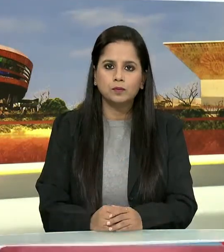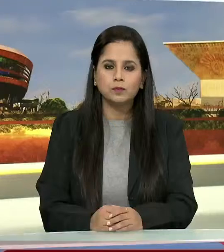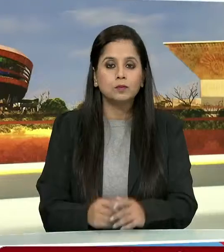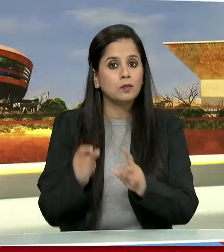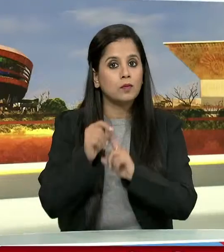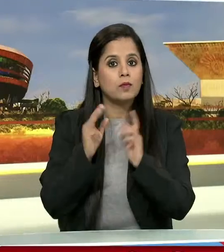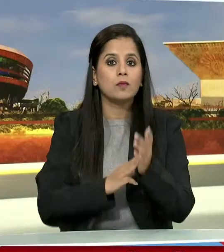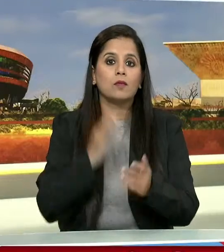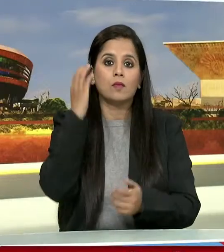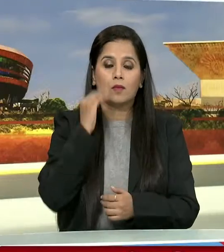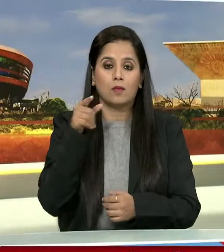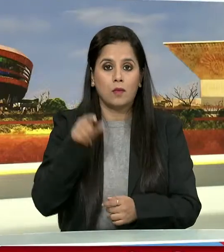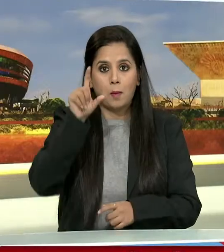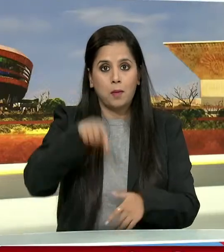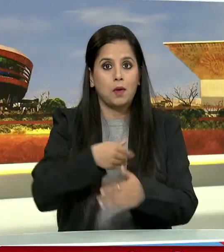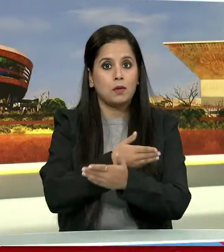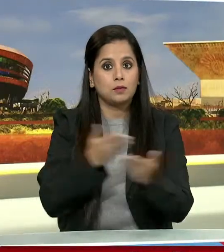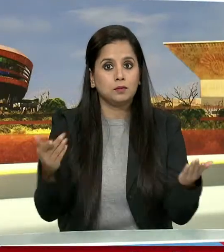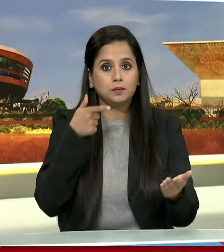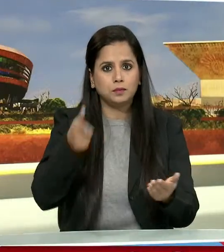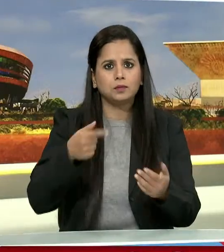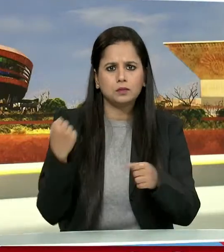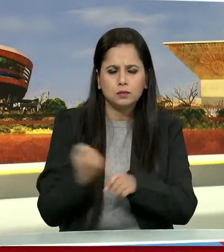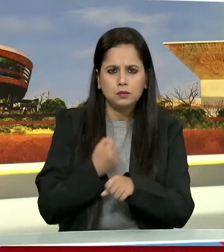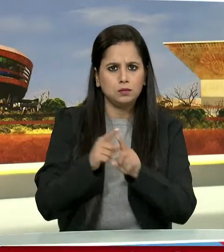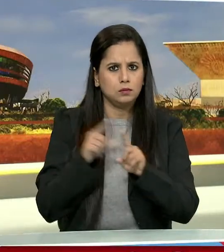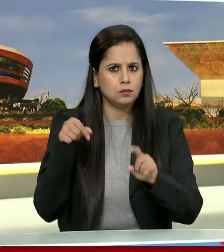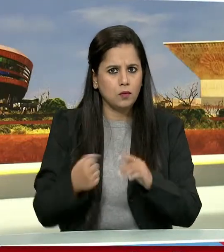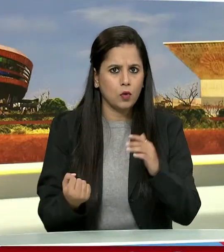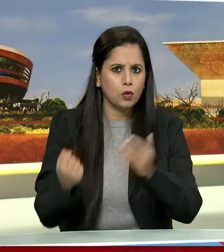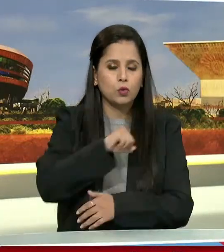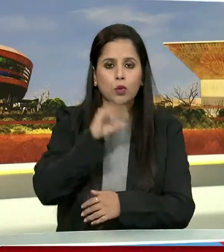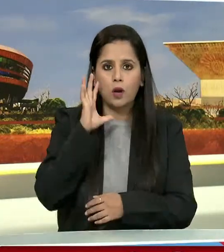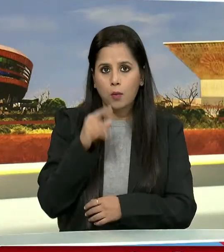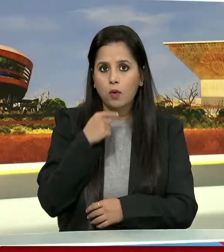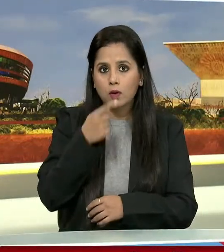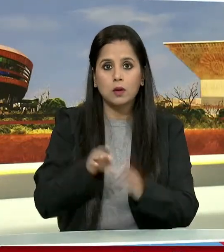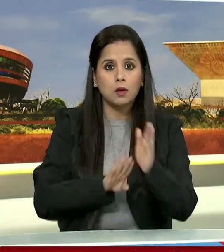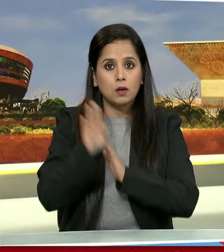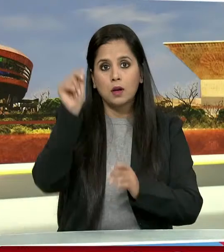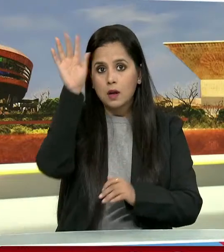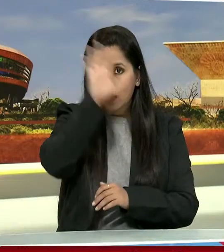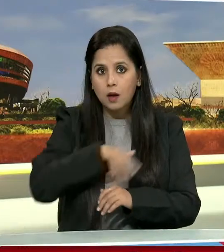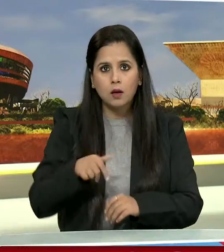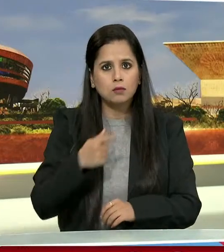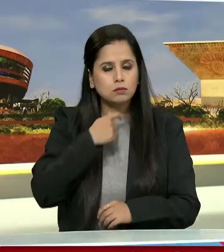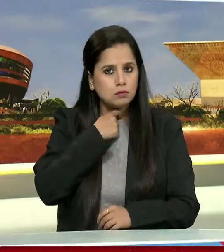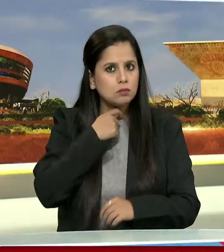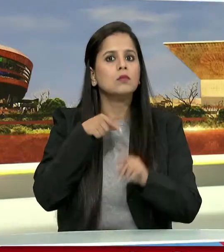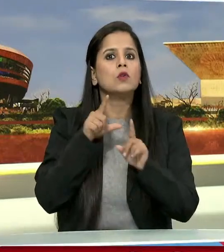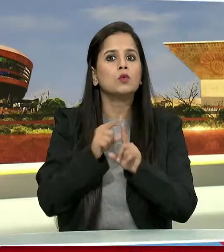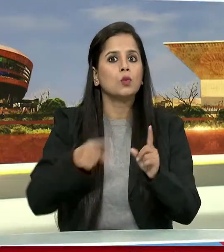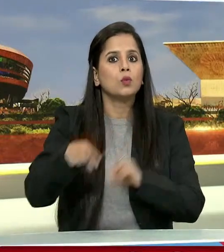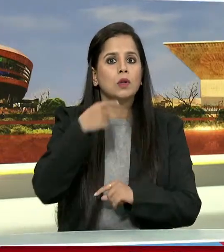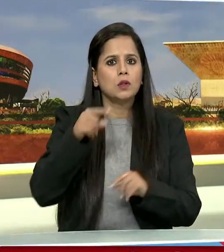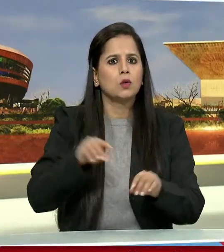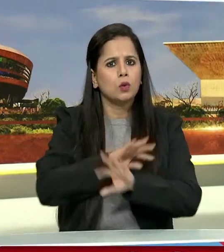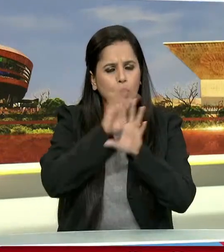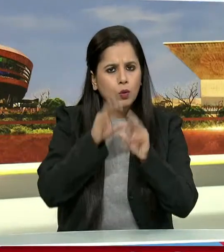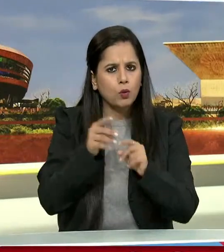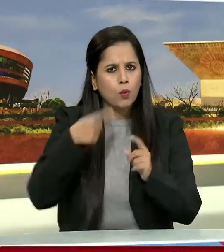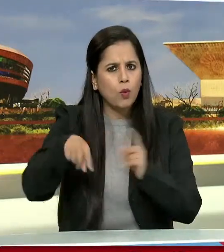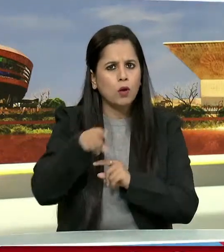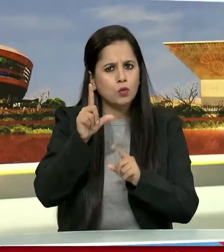प्रधान मंत्री मोदी ने नागरीकों से करतव्य को प्रातमिक्ता देते हुए विक्सित भारत के संकल्प को पूरा